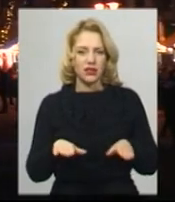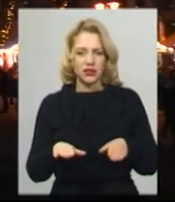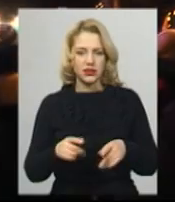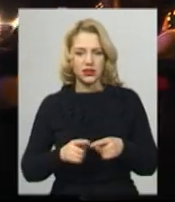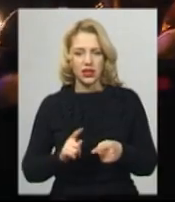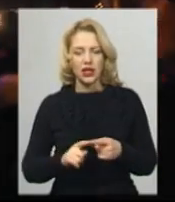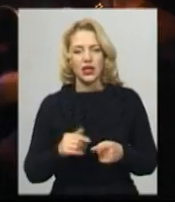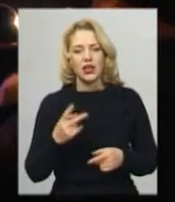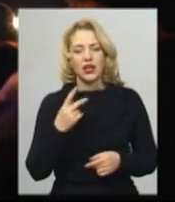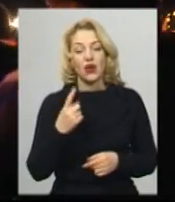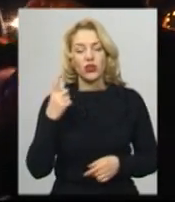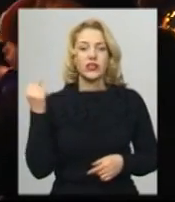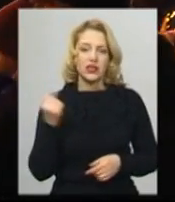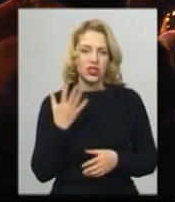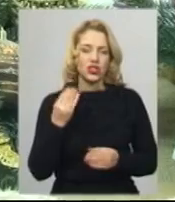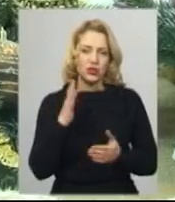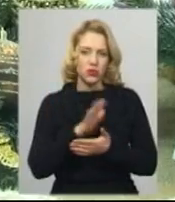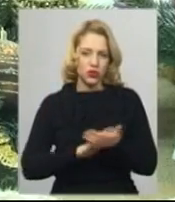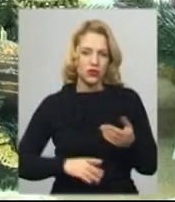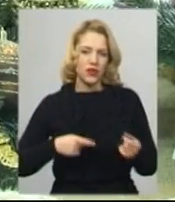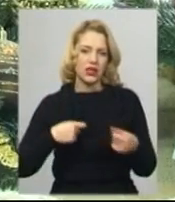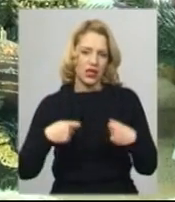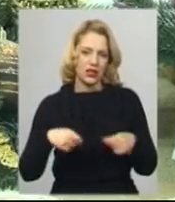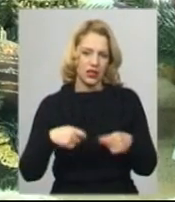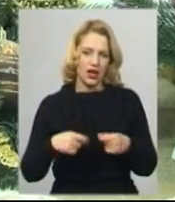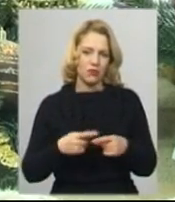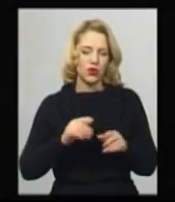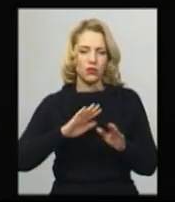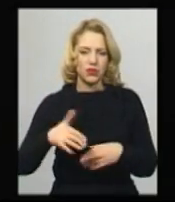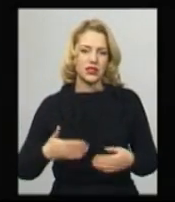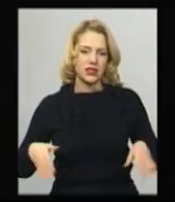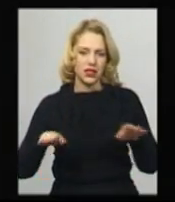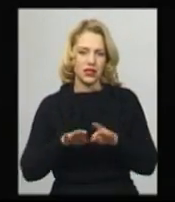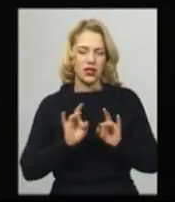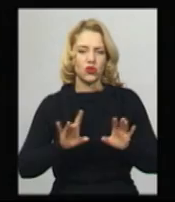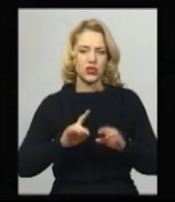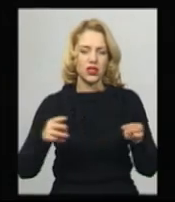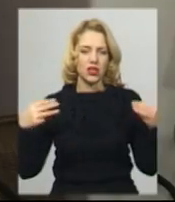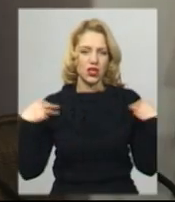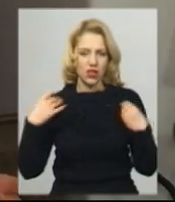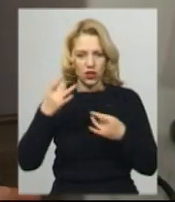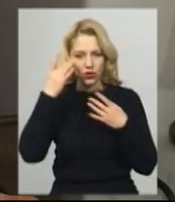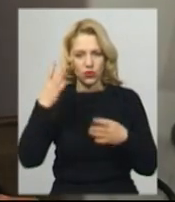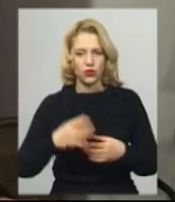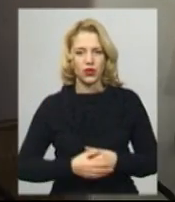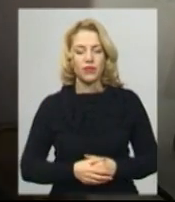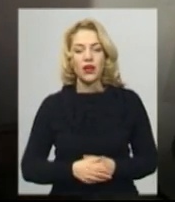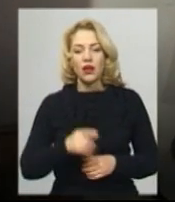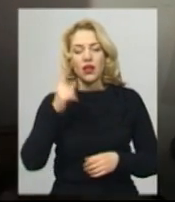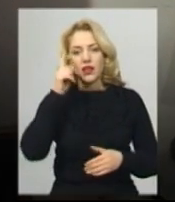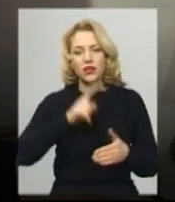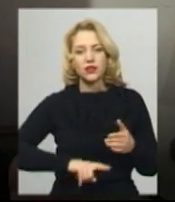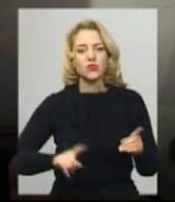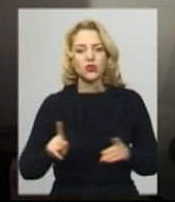працюватиме ще тиждень після офіційного закриття, каже начальник управління культур і торізвих Хмельницької міської ради Артем Ромосяков. «Ми надіємося, що,